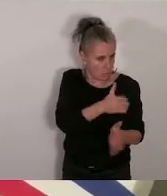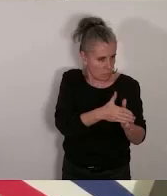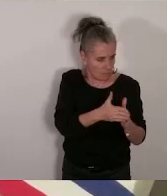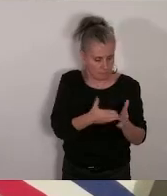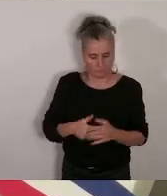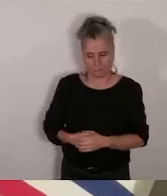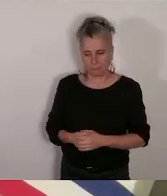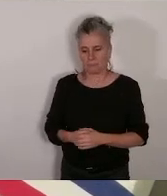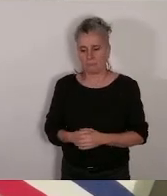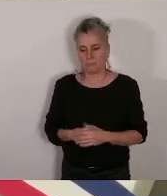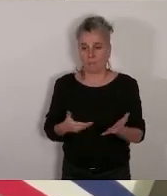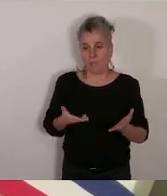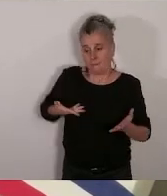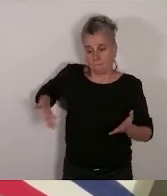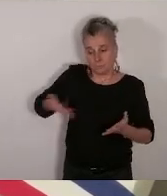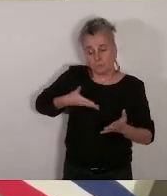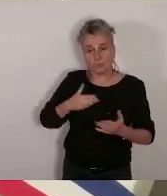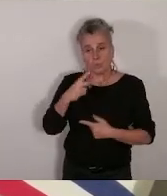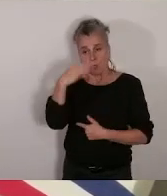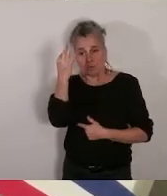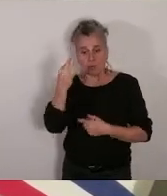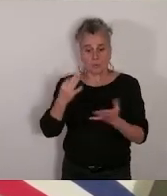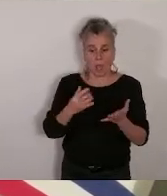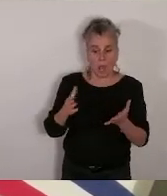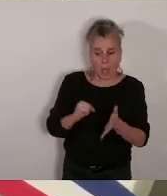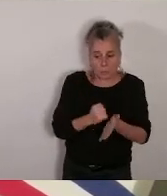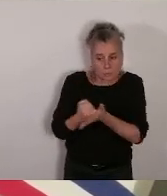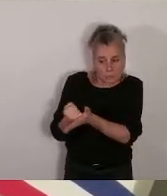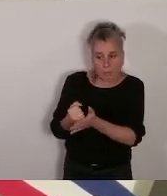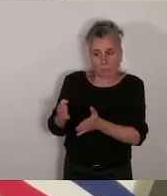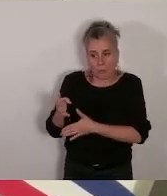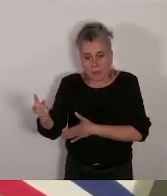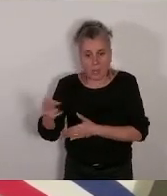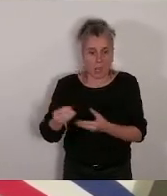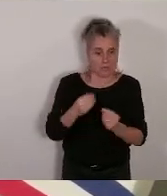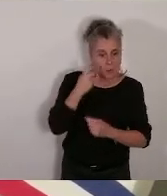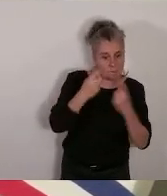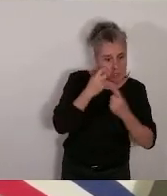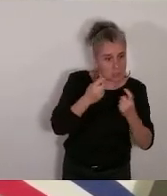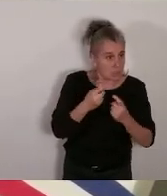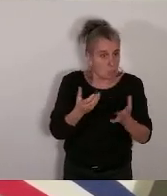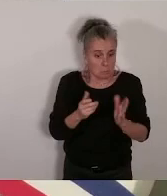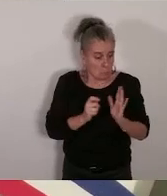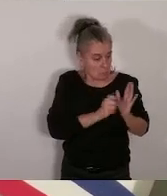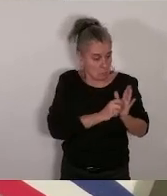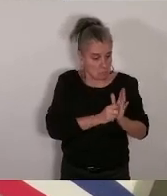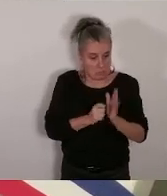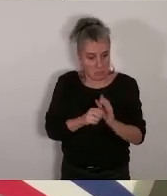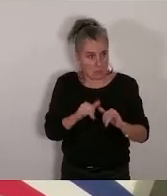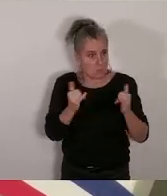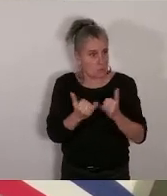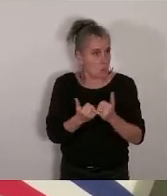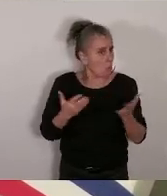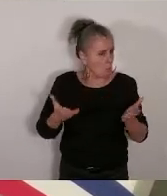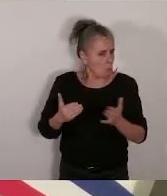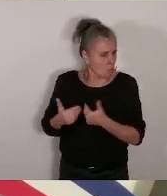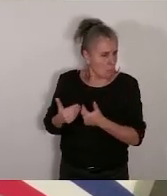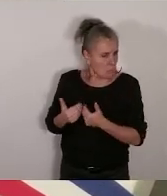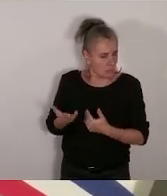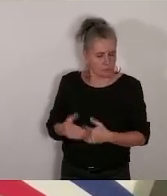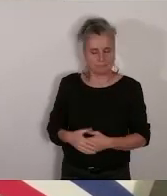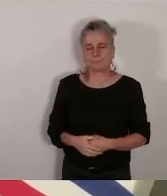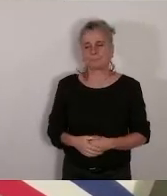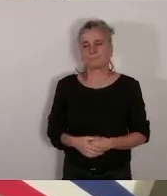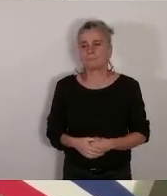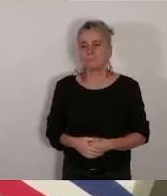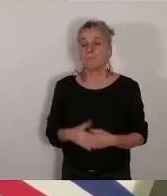pour donner des avis, soutenir ses projets ou travailler dessus en réunion. Donc c'est la première fois que la ville de Marseille